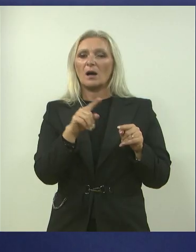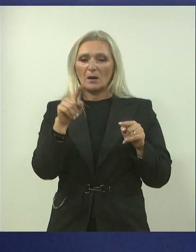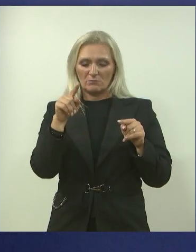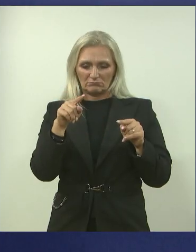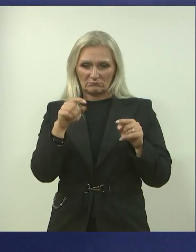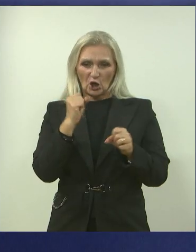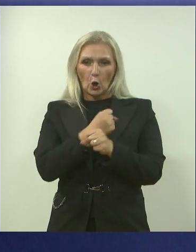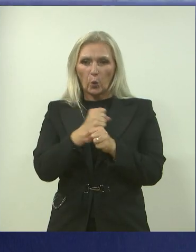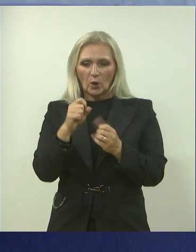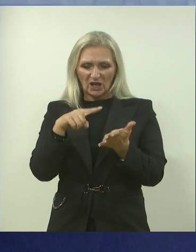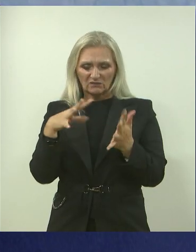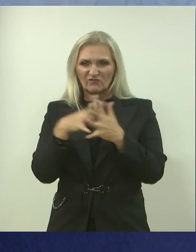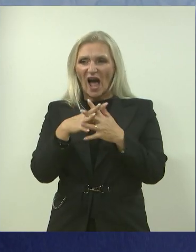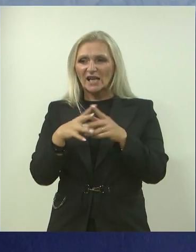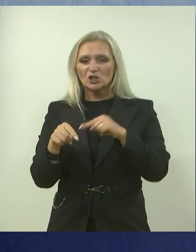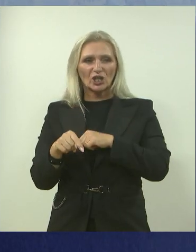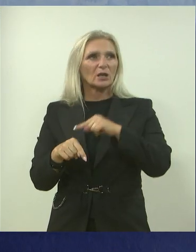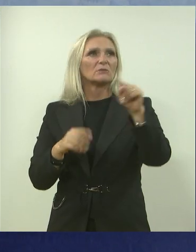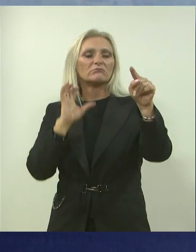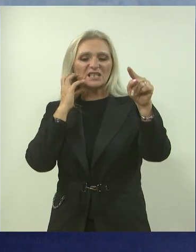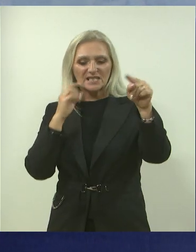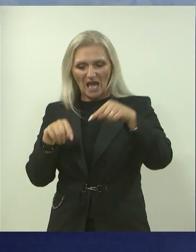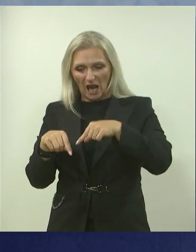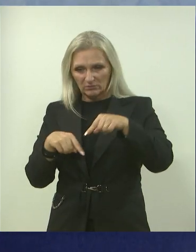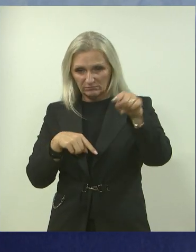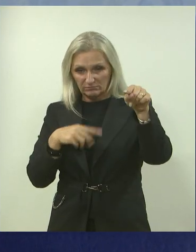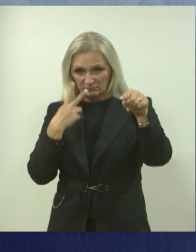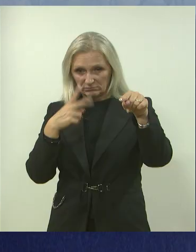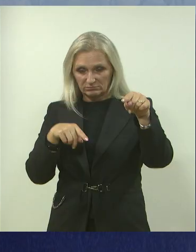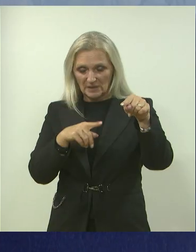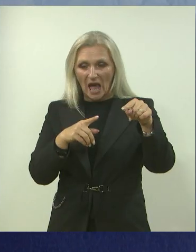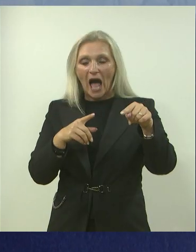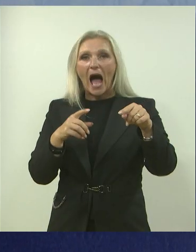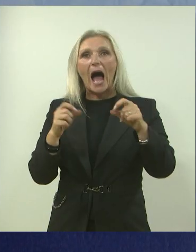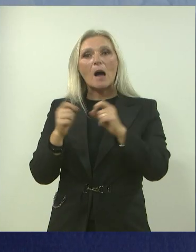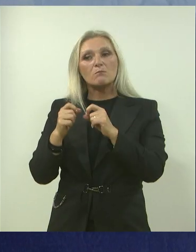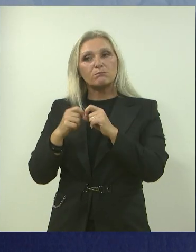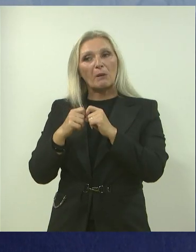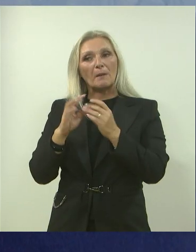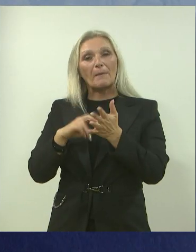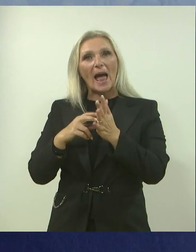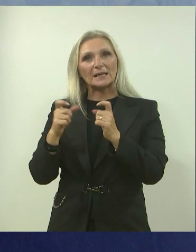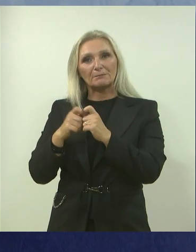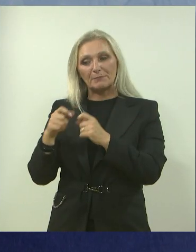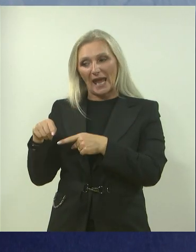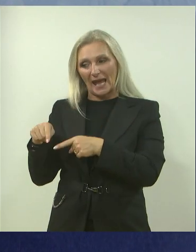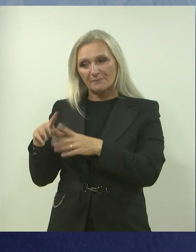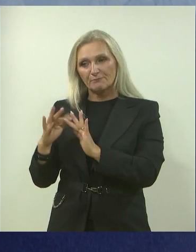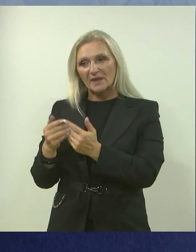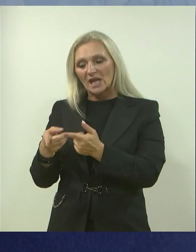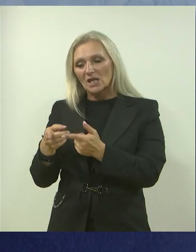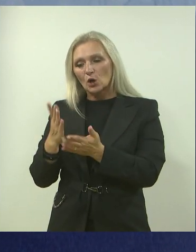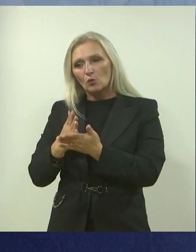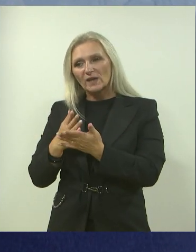Mapsu, Varažnju, Briselu, ruta koja je se kretala. Plan B je bio ključan, koju uvijek radim u